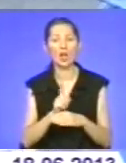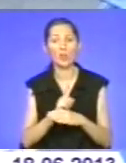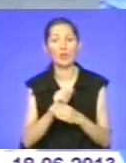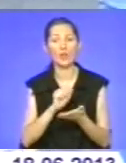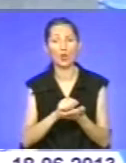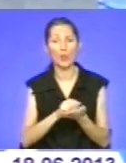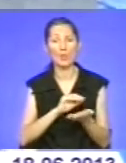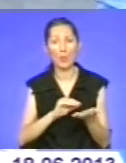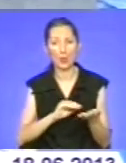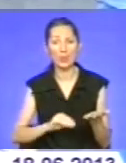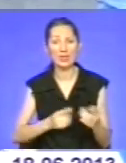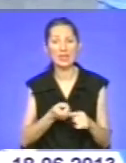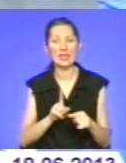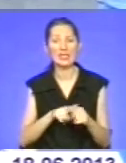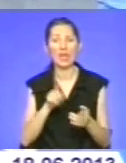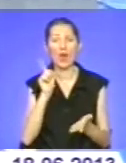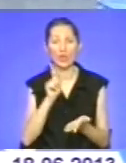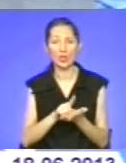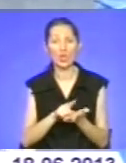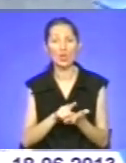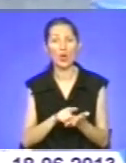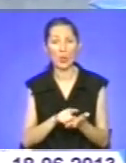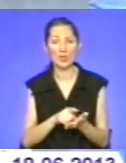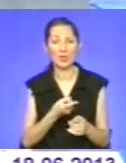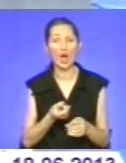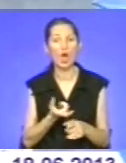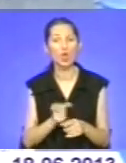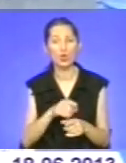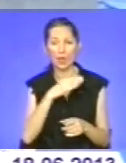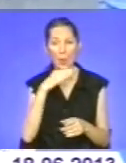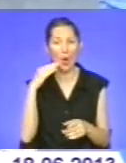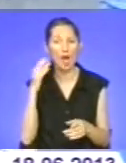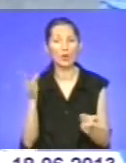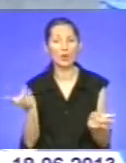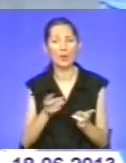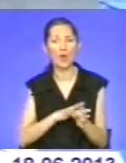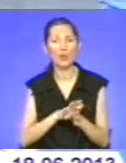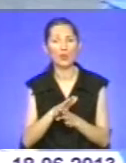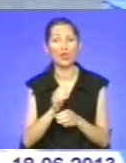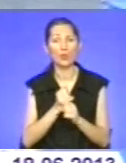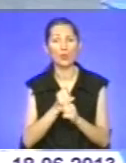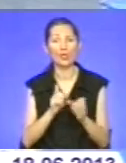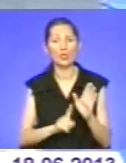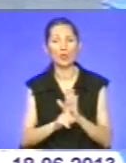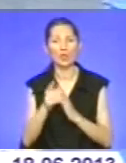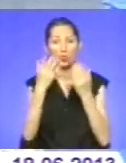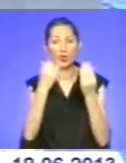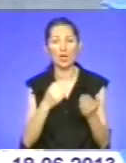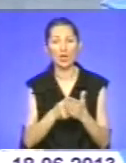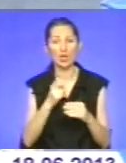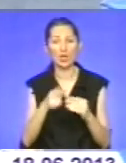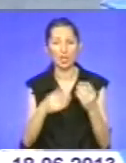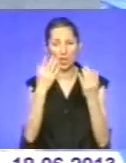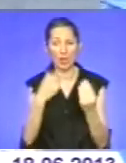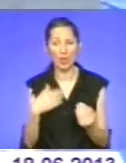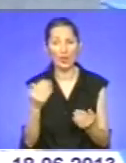прописані ці функційні обов'язки. Дуже багато приходиться виконувати вам роботи з початку дня і до закінчення дня. У вас